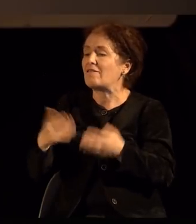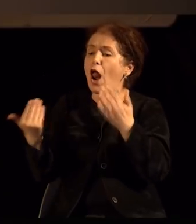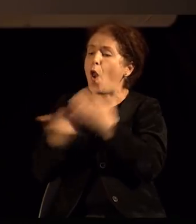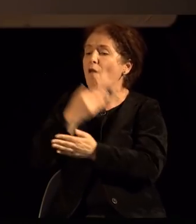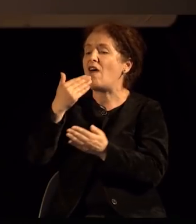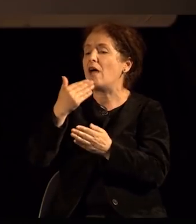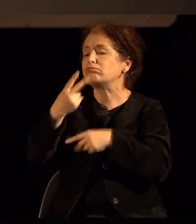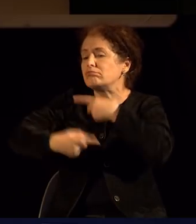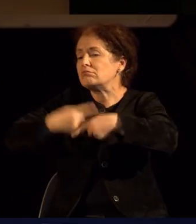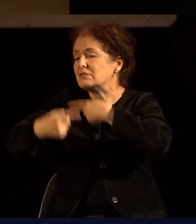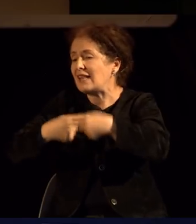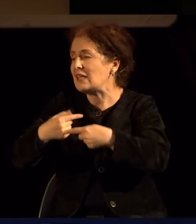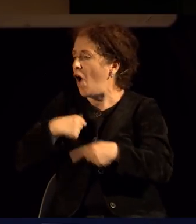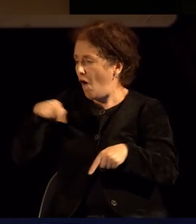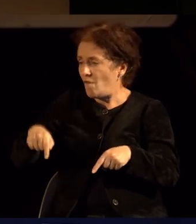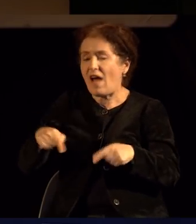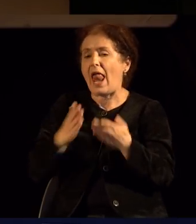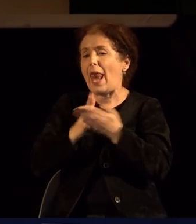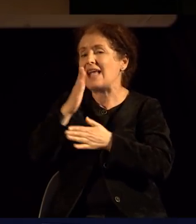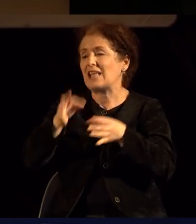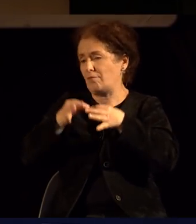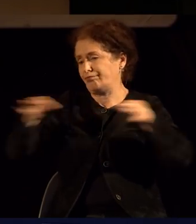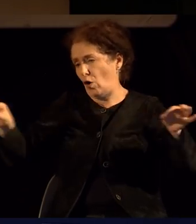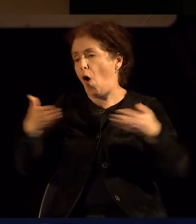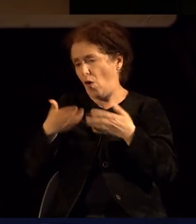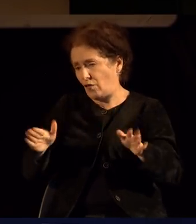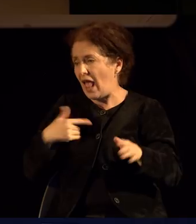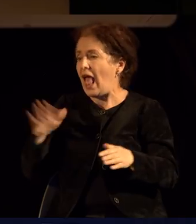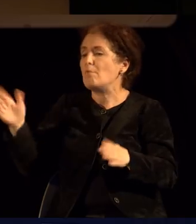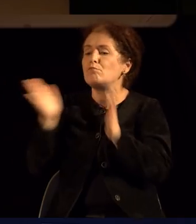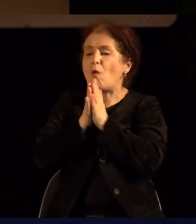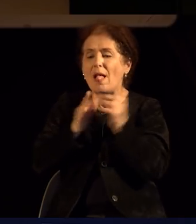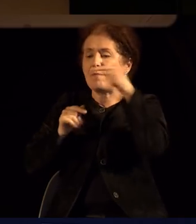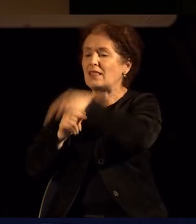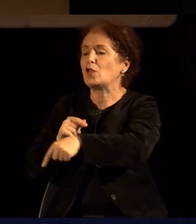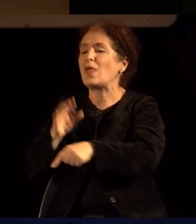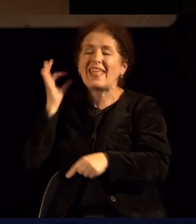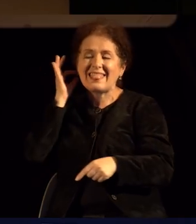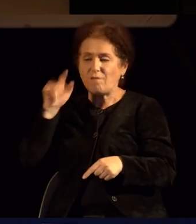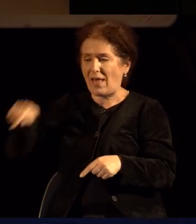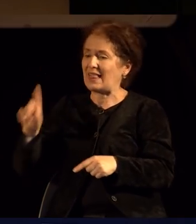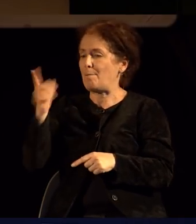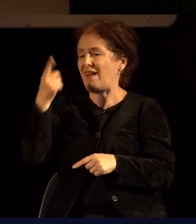нова традиција на слобода. Го прогласувам на астанов за почнат и ја повикувам искра да ни се придружи на сцена.